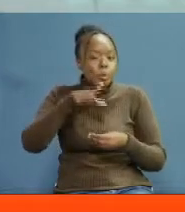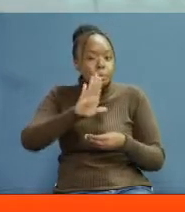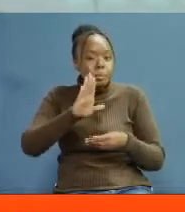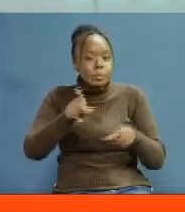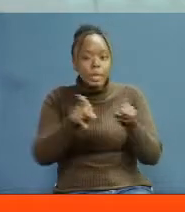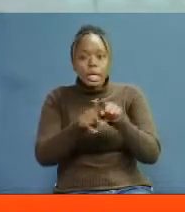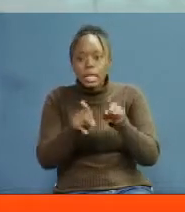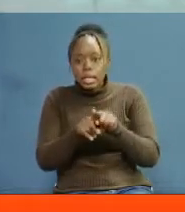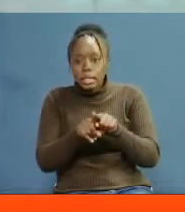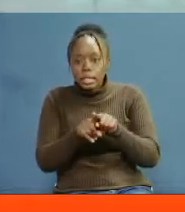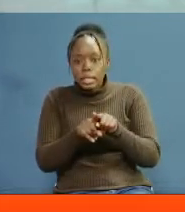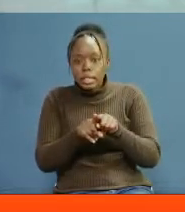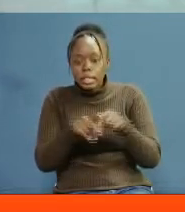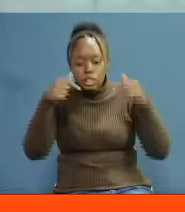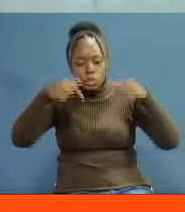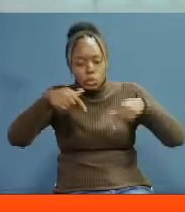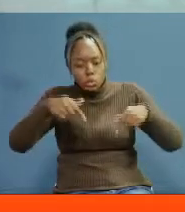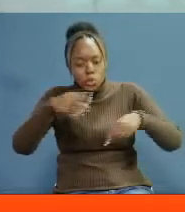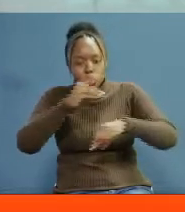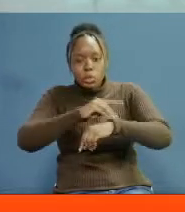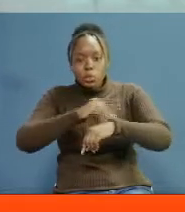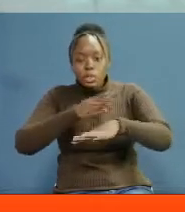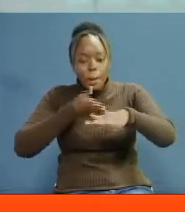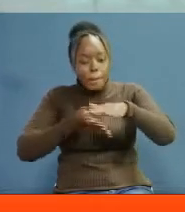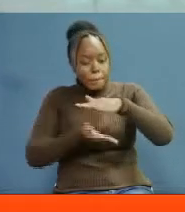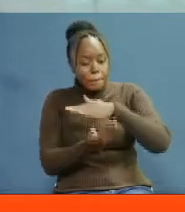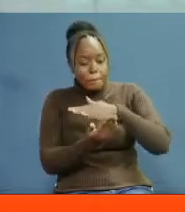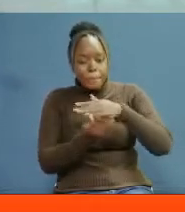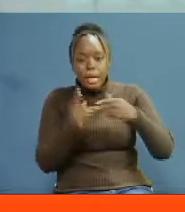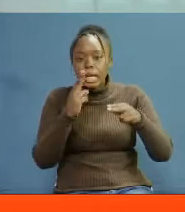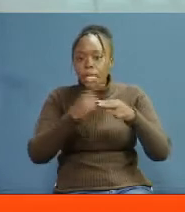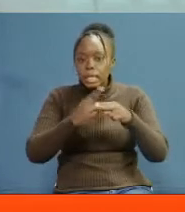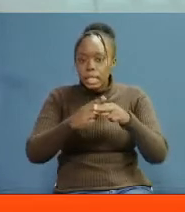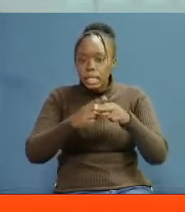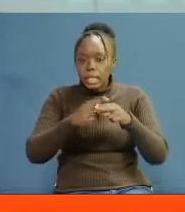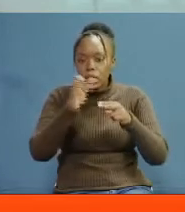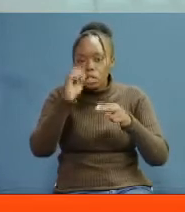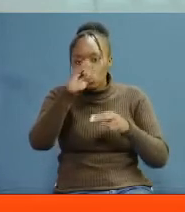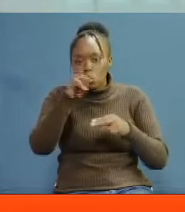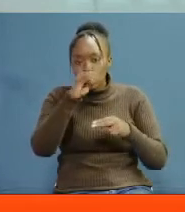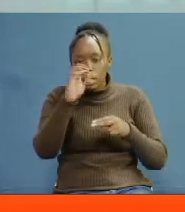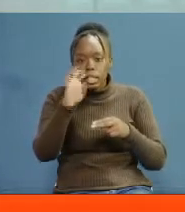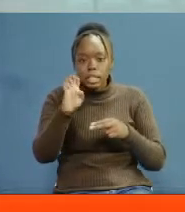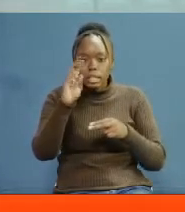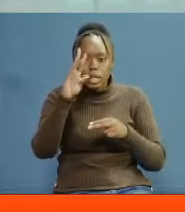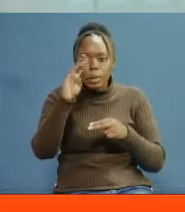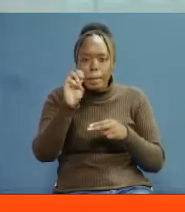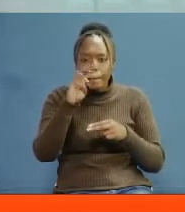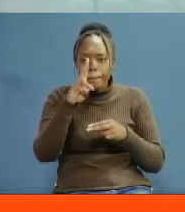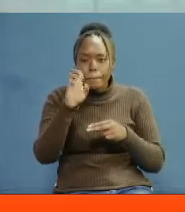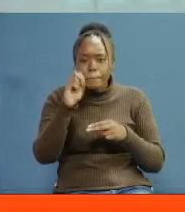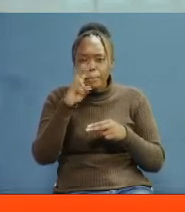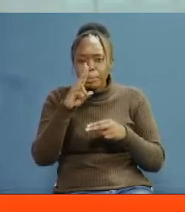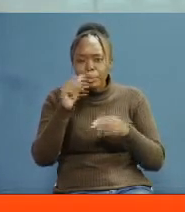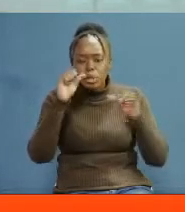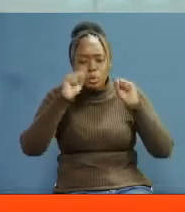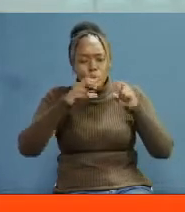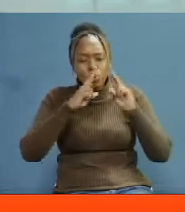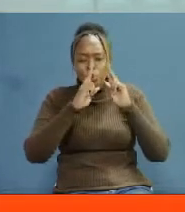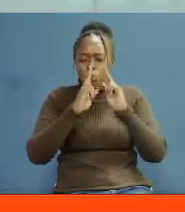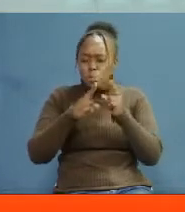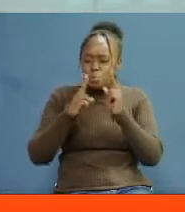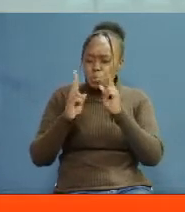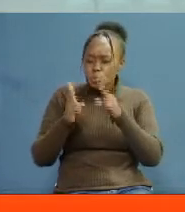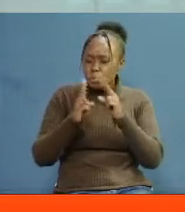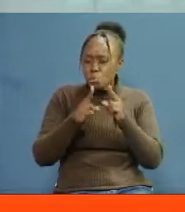siku ya leo mwendo wa subui mwana mke kwa jina fanis chemutai Amweza kupigwa risansi kumana alikuwa